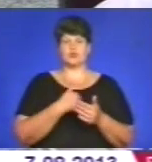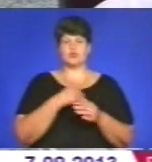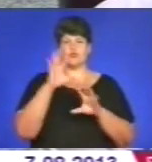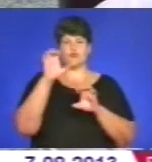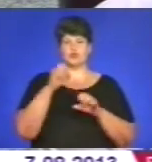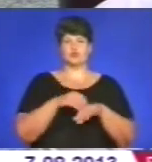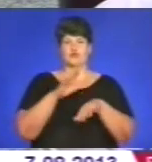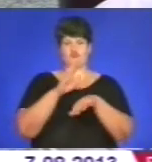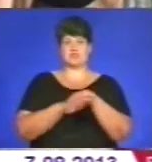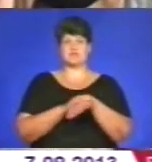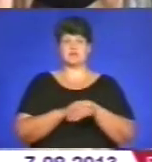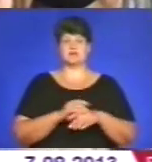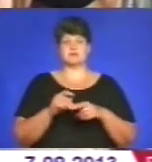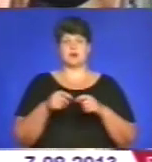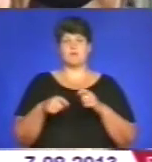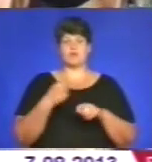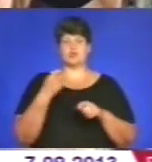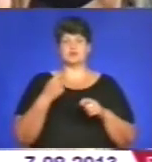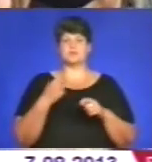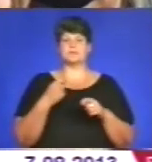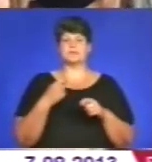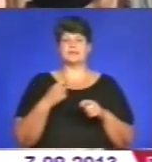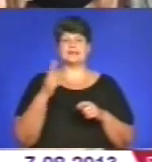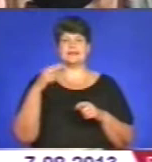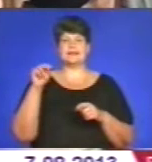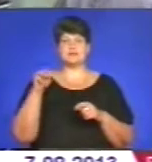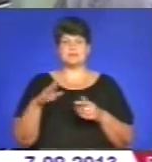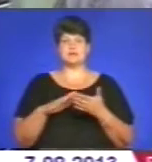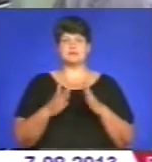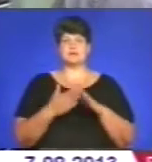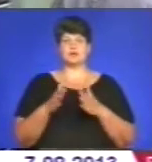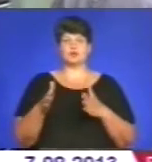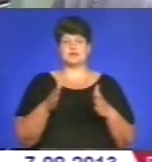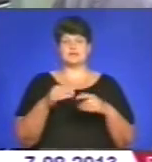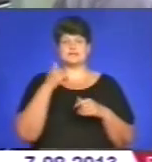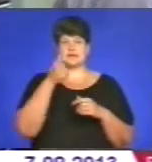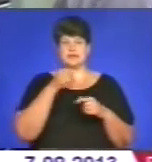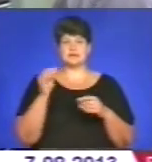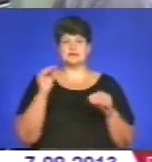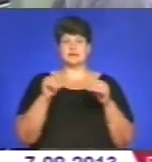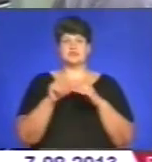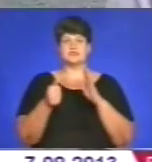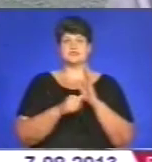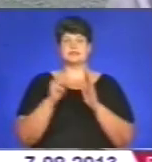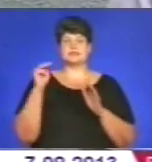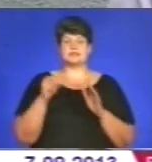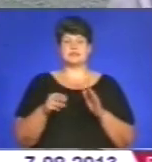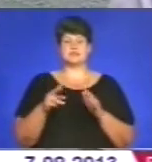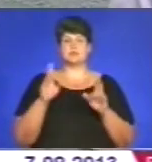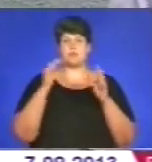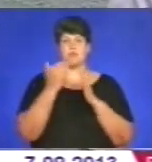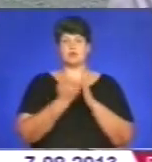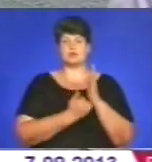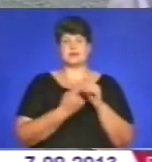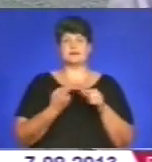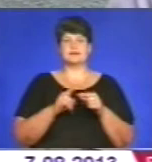порушень правил дорожнього руху. ДТП часто трапляється через стан доріг. За рік склали 16 тисяч протоколів. Такі недоліки, які